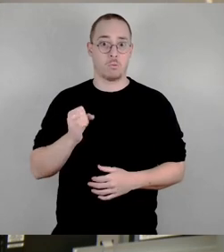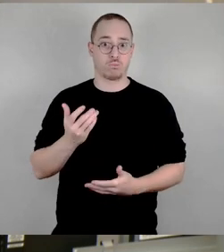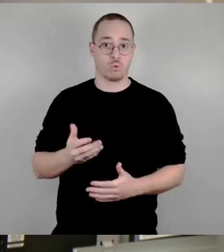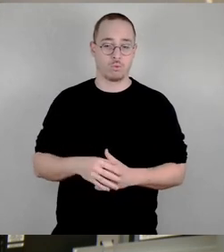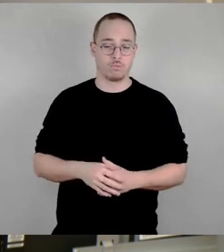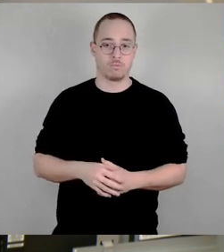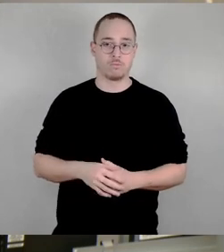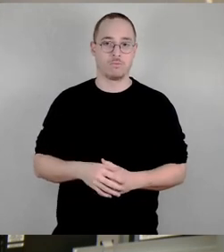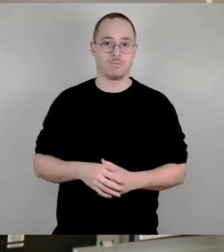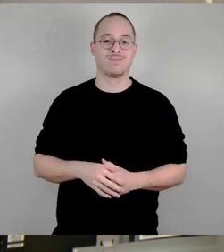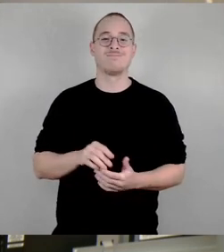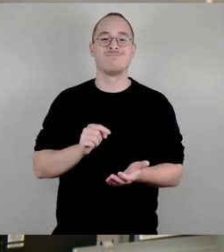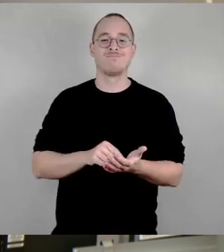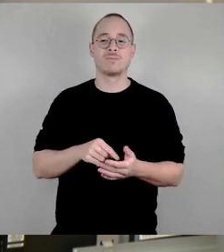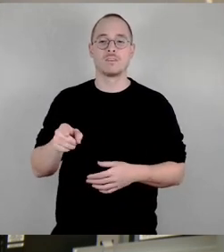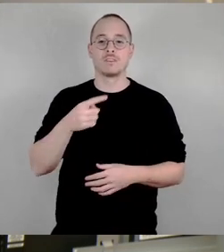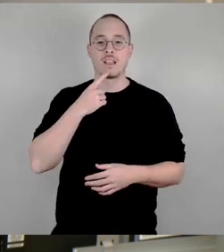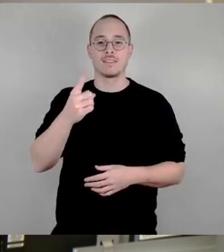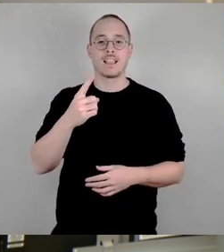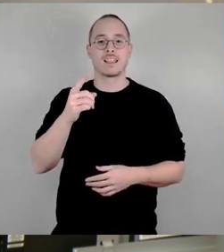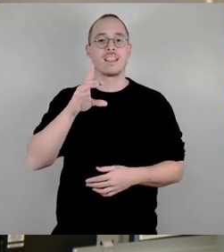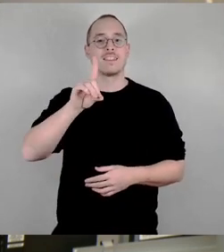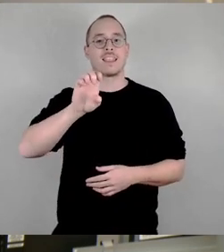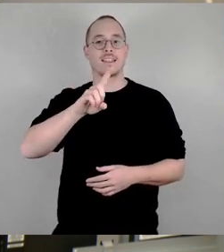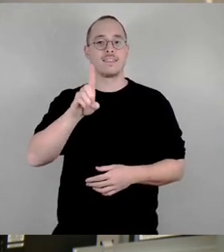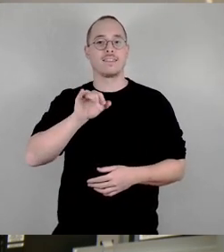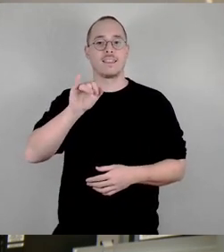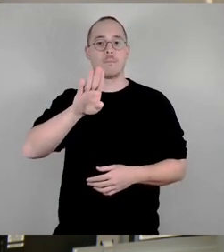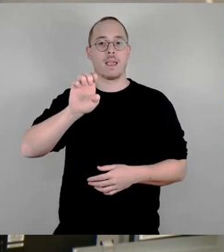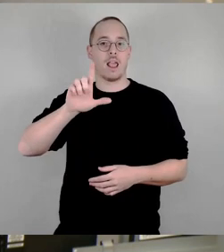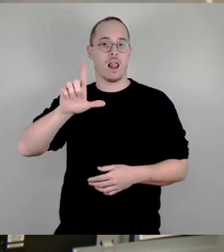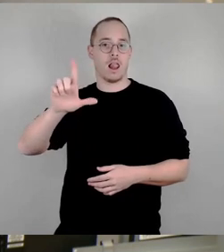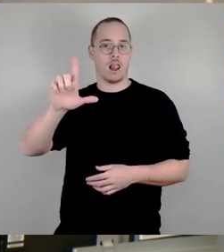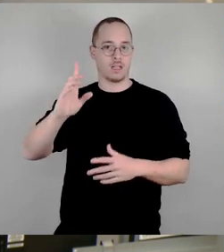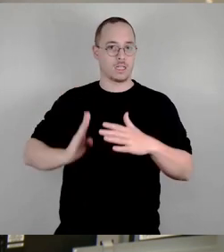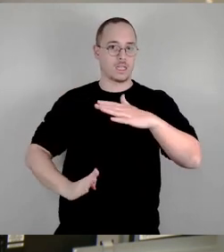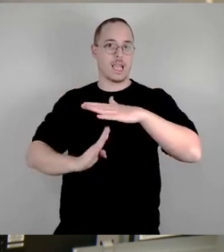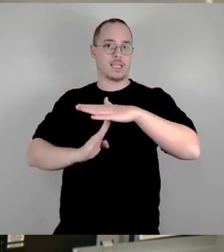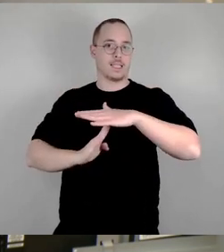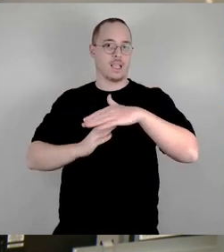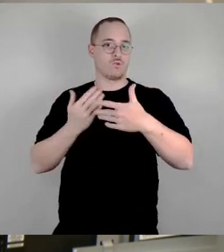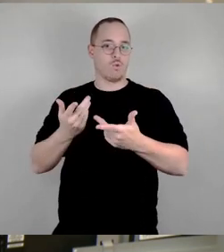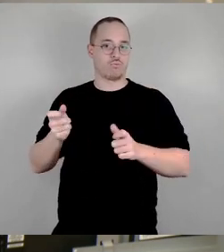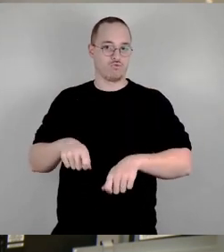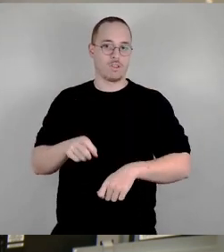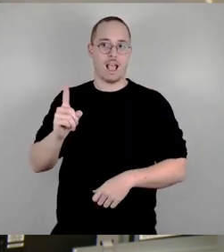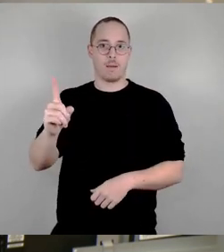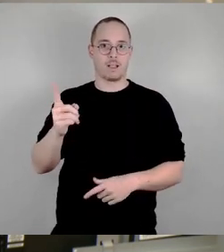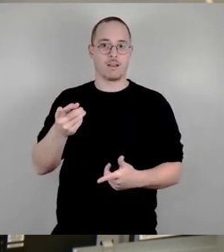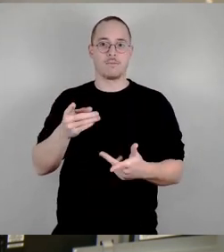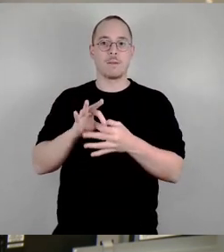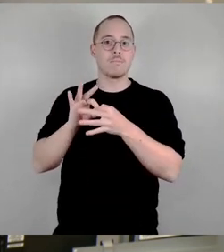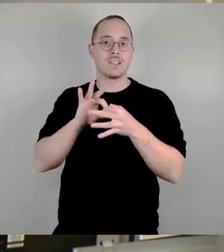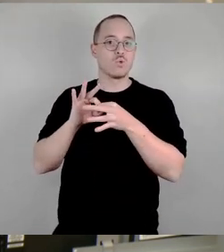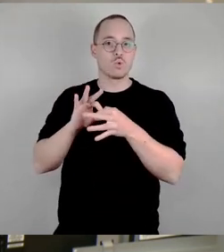Dezibelgrenze beschloss, aber zu doof war, Bezugsgrößen anzugeben. Das ist in etwa so, als hätte man in der STVO vergessen zu erwähnen, dass